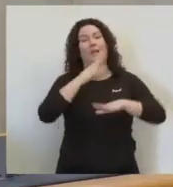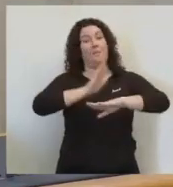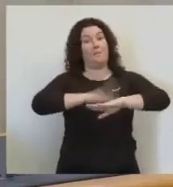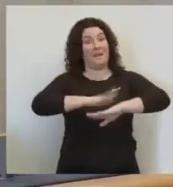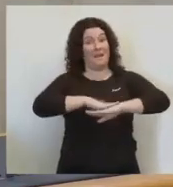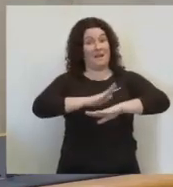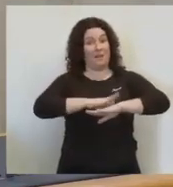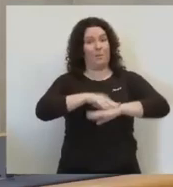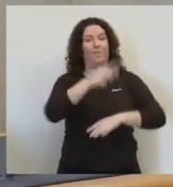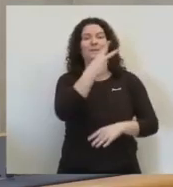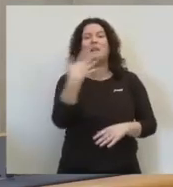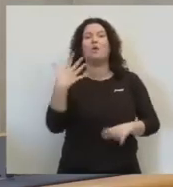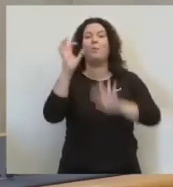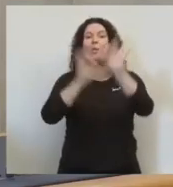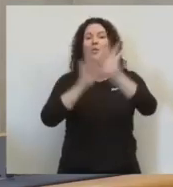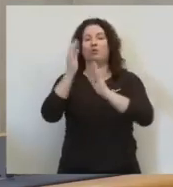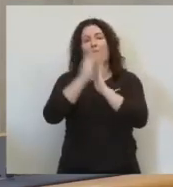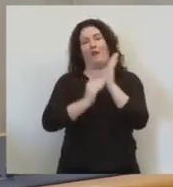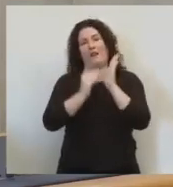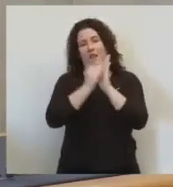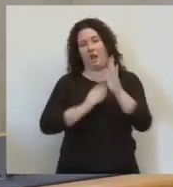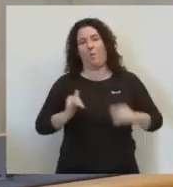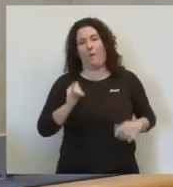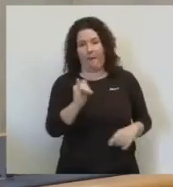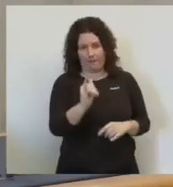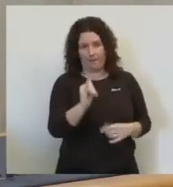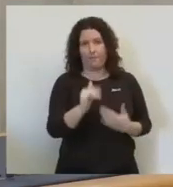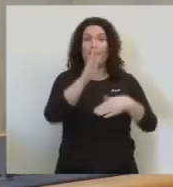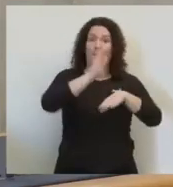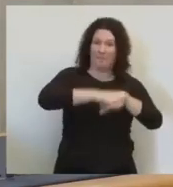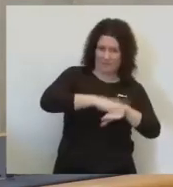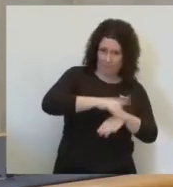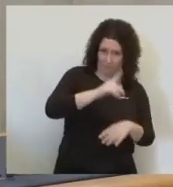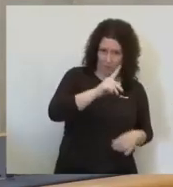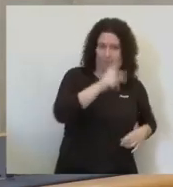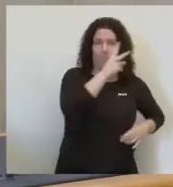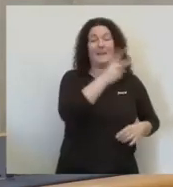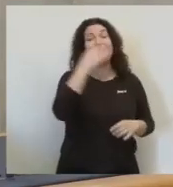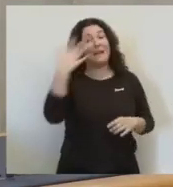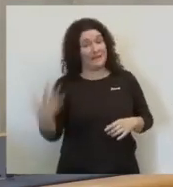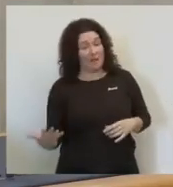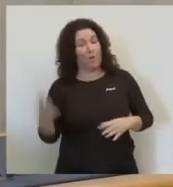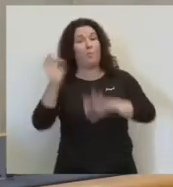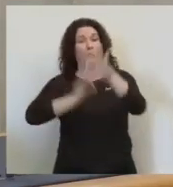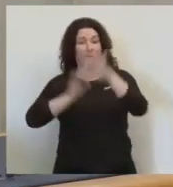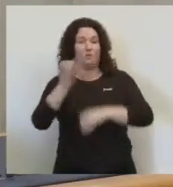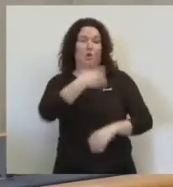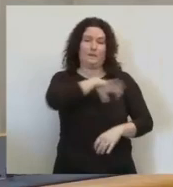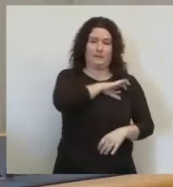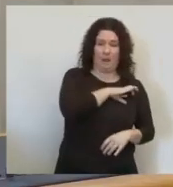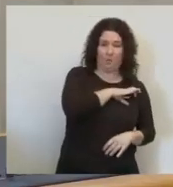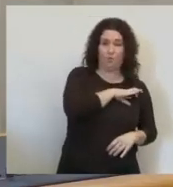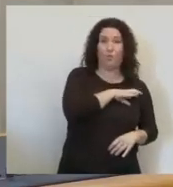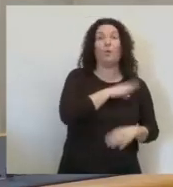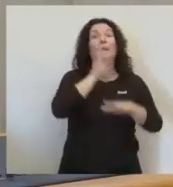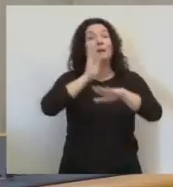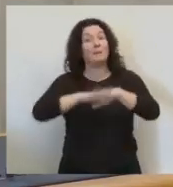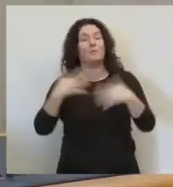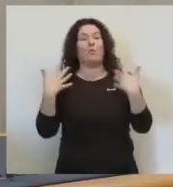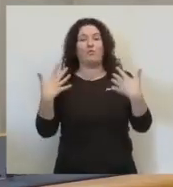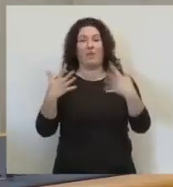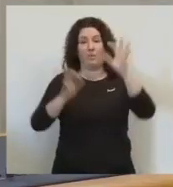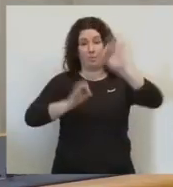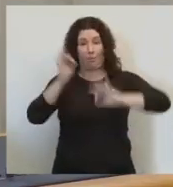un 25% de valencià. Com a mínim un 25% de castellà. i com a mínim un 10